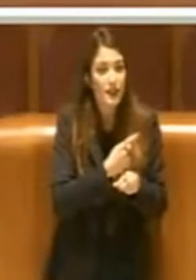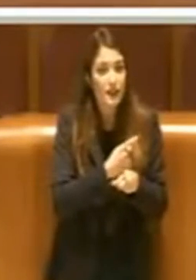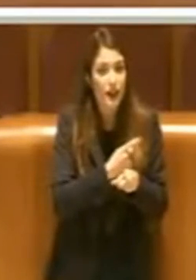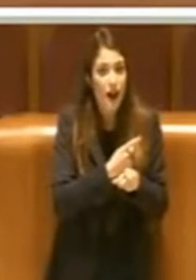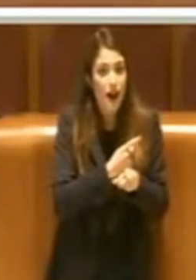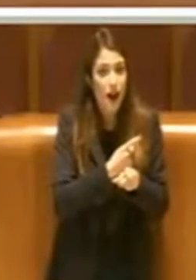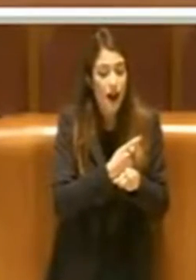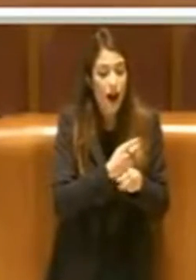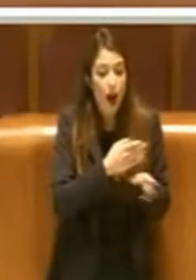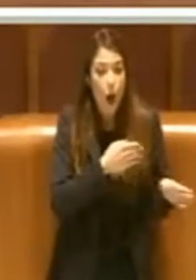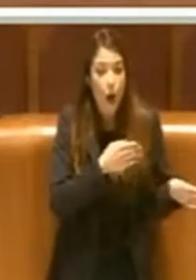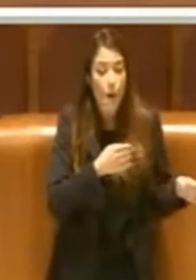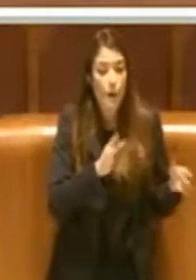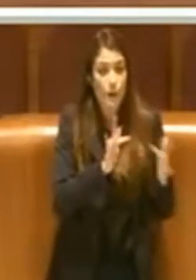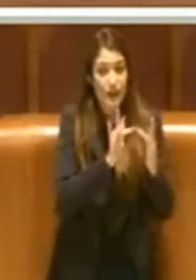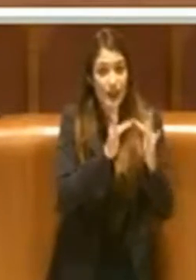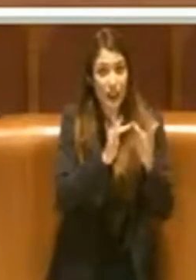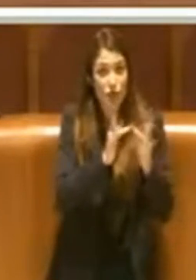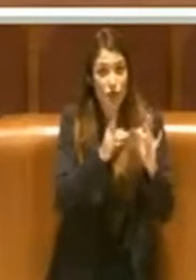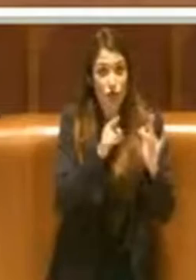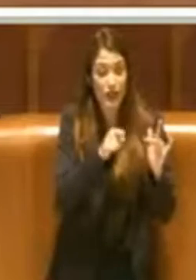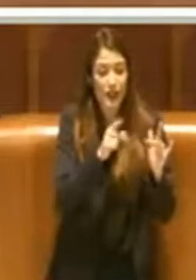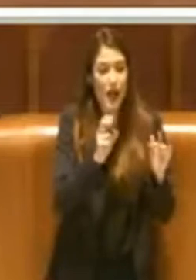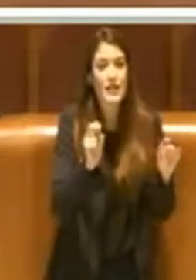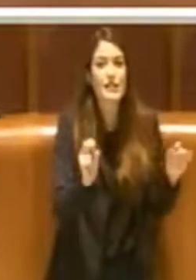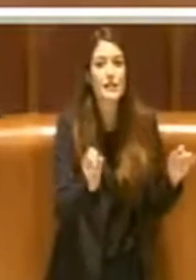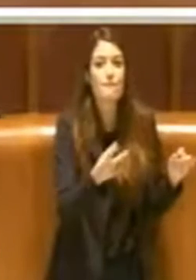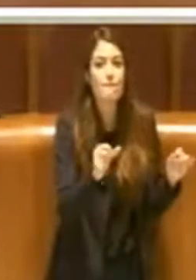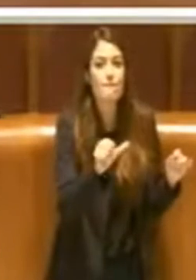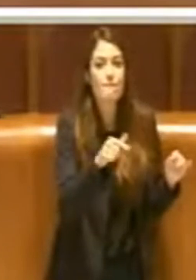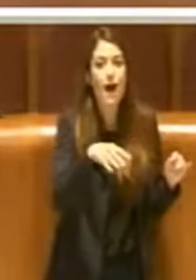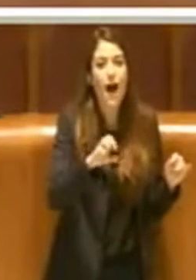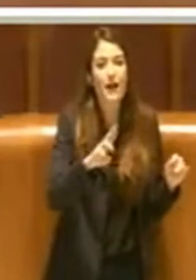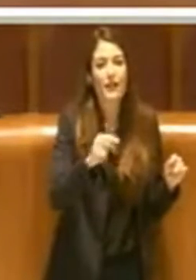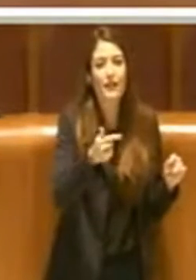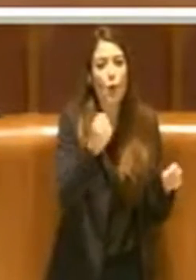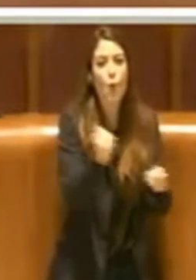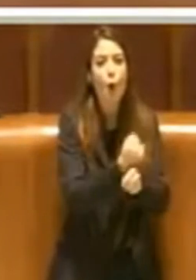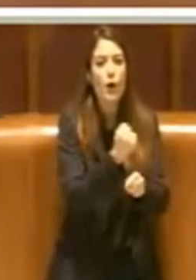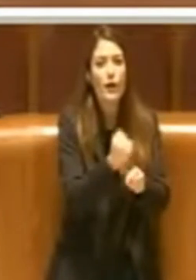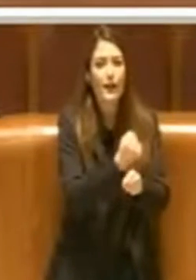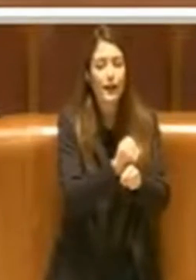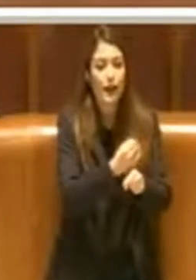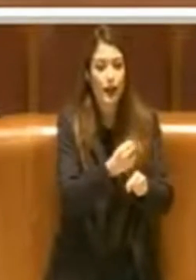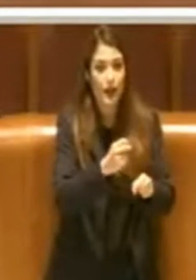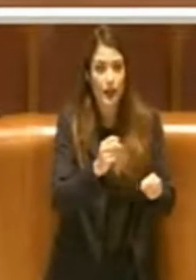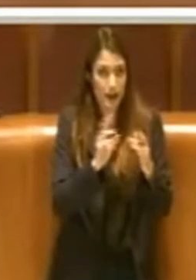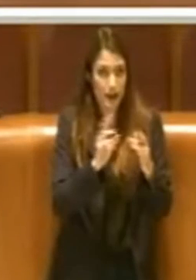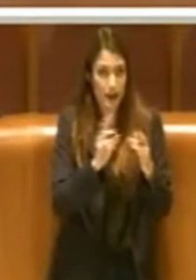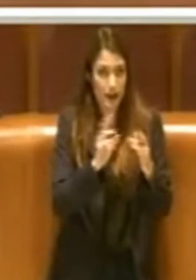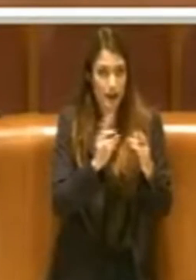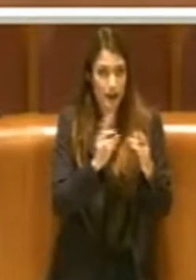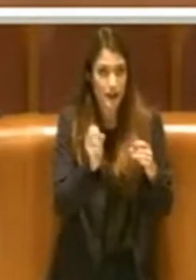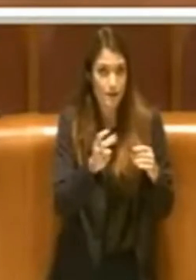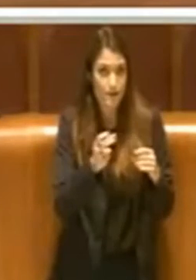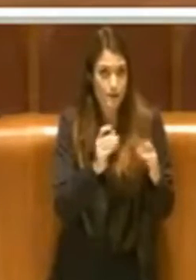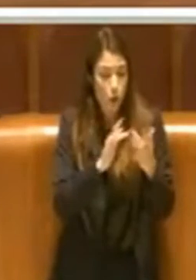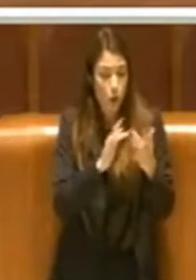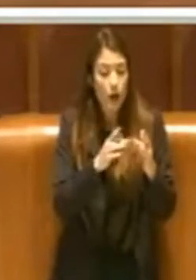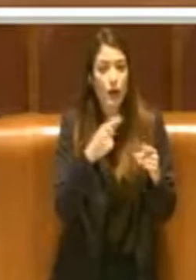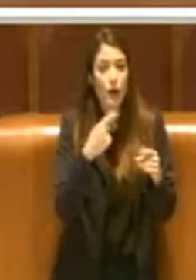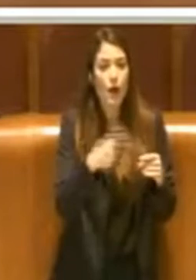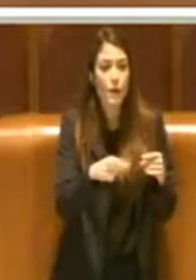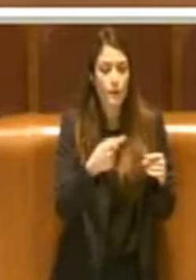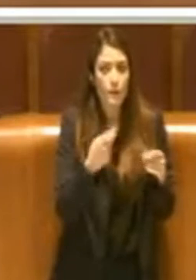transizione digitale, penso al tema dello smart working che è tornato preponderante alla ribalta nel